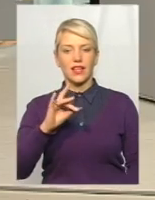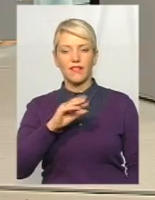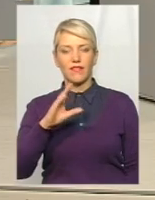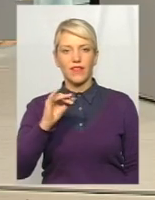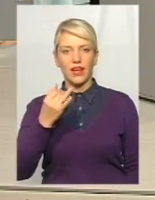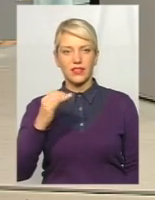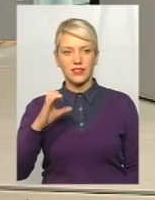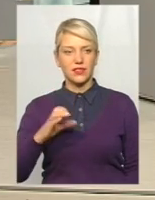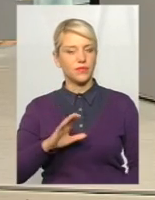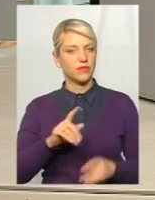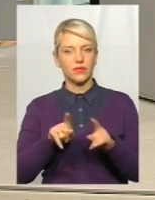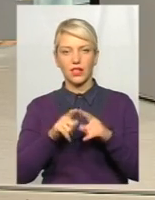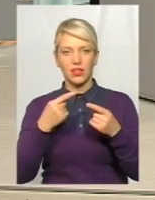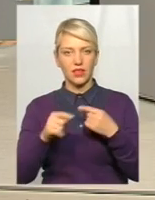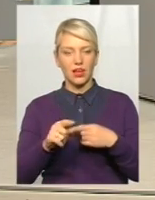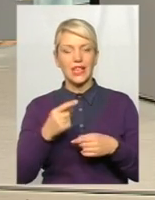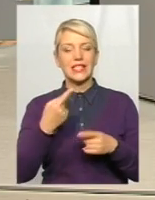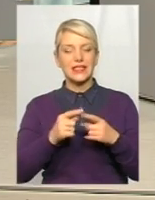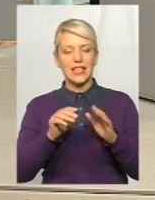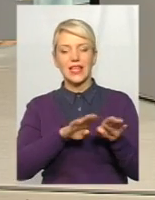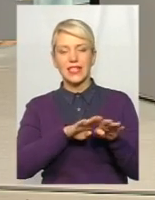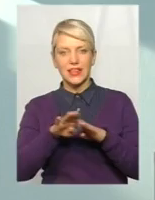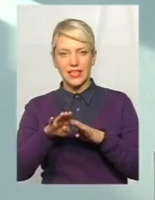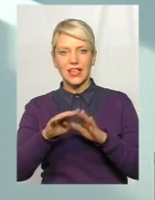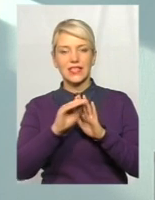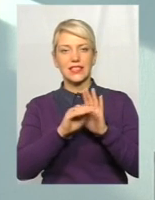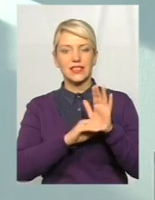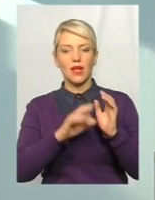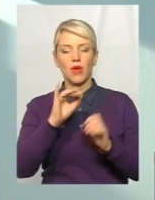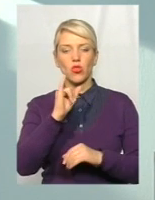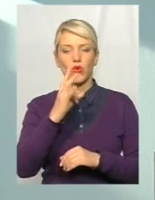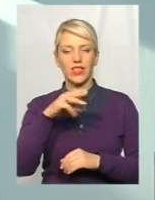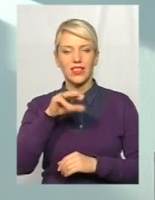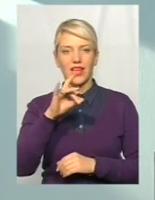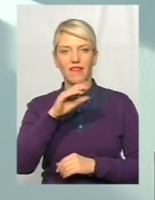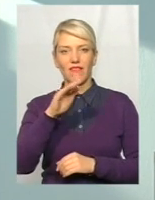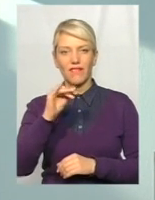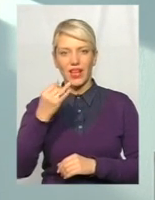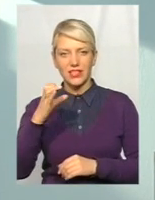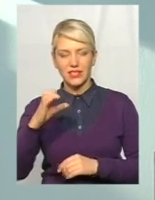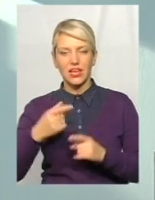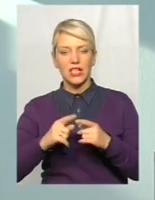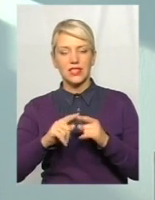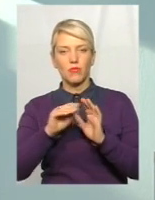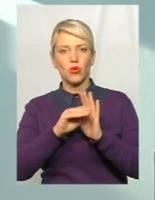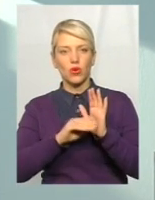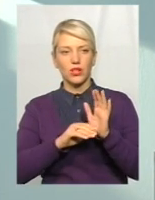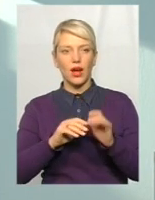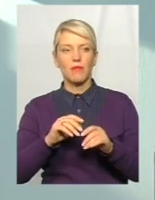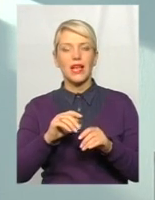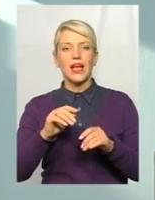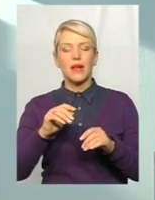помістити? Не зовсім так, це єдина система, але інтерфейс програми, власне, налаштовується під кожного юзера,